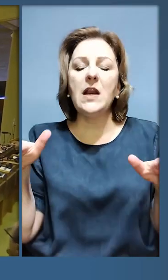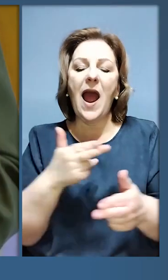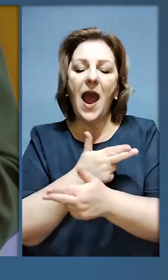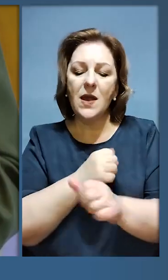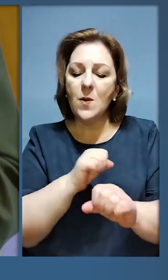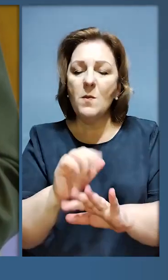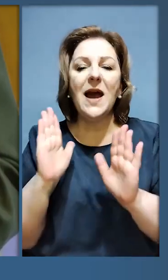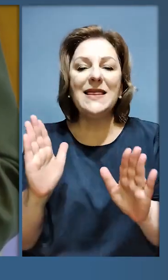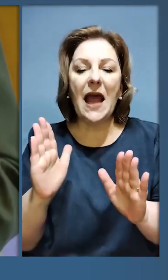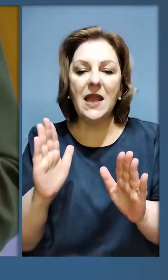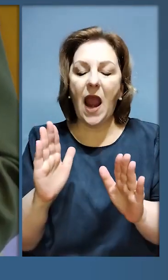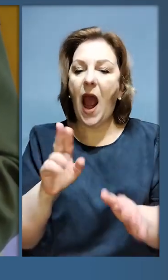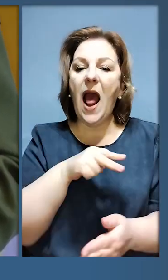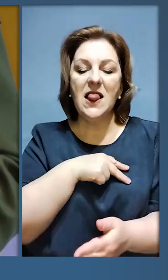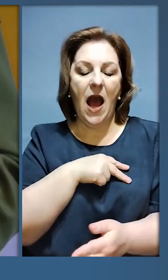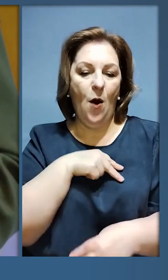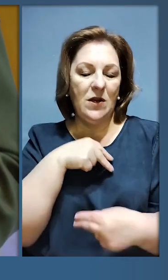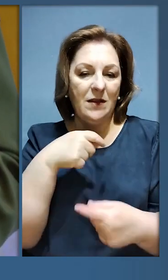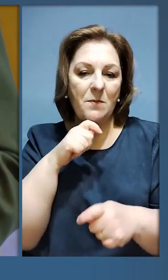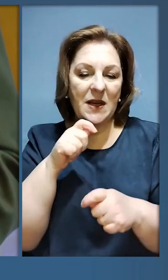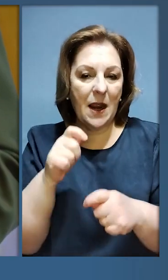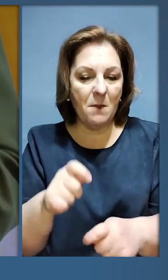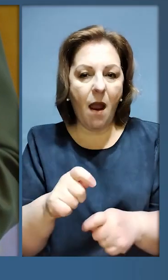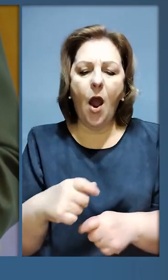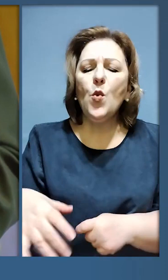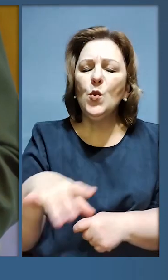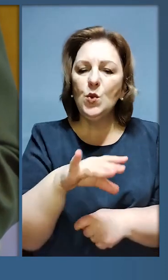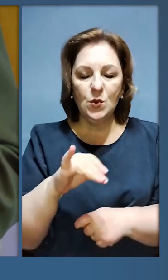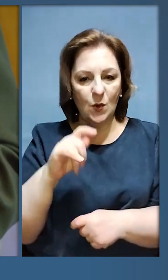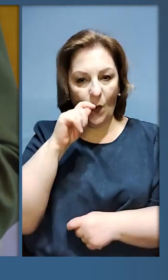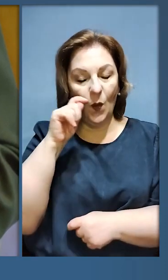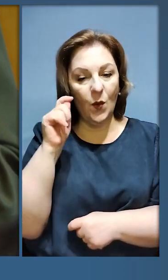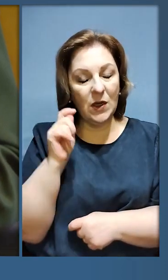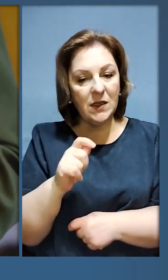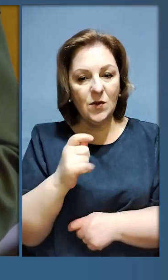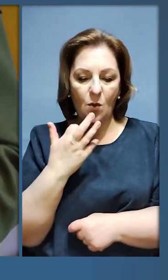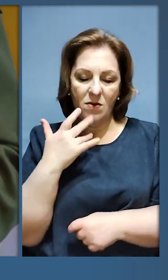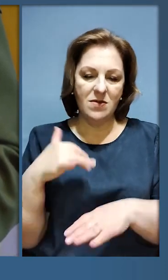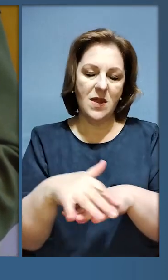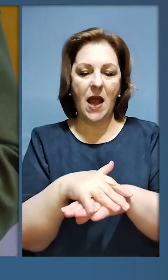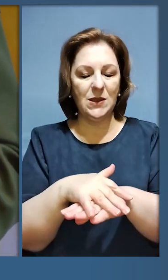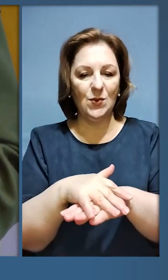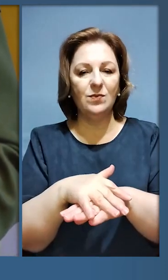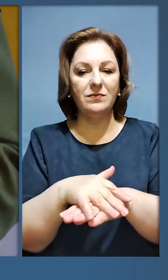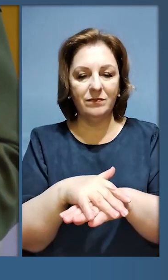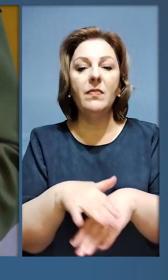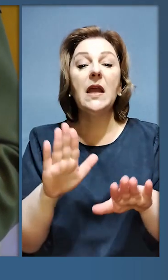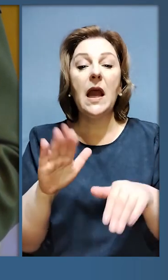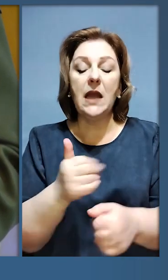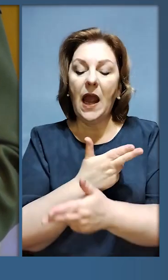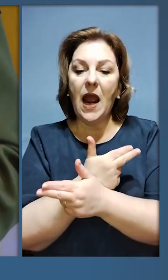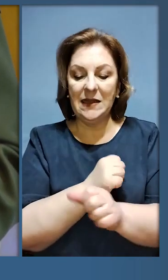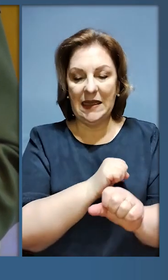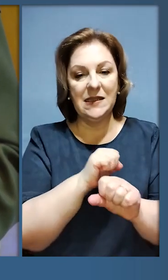бажаємо, щоб крилатий ангел оберігав не тільки лауреата цієї премії, а й усю українську